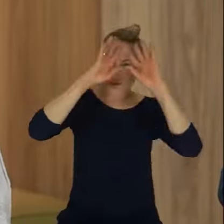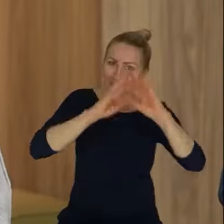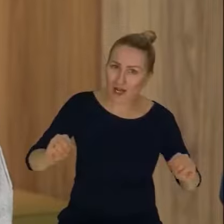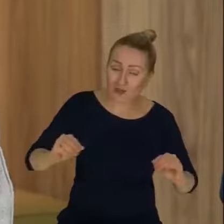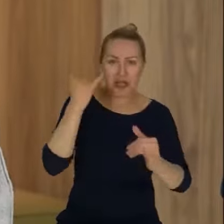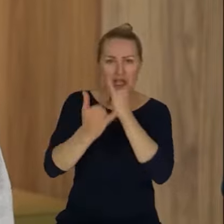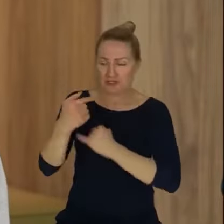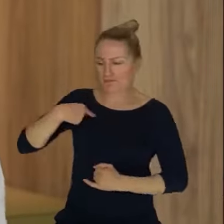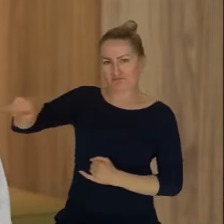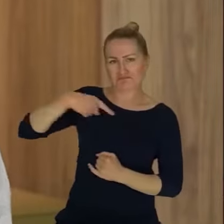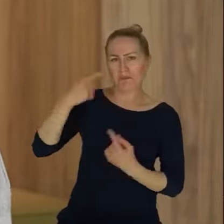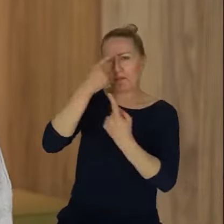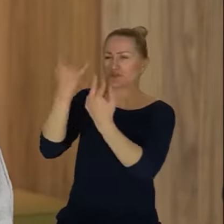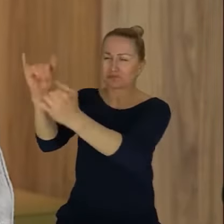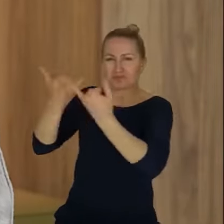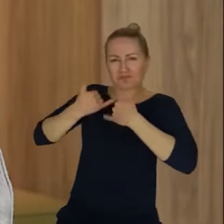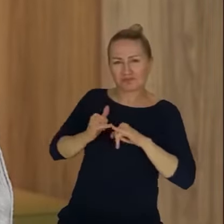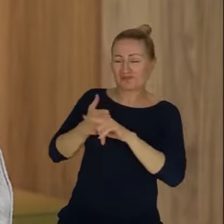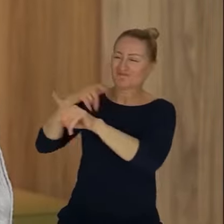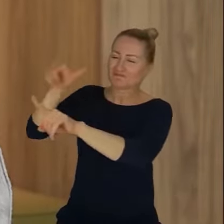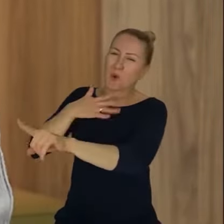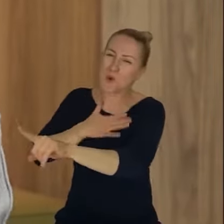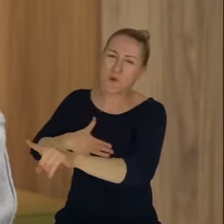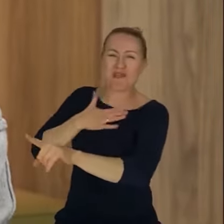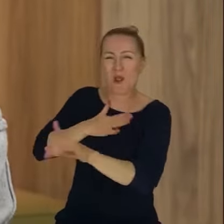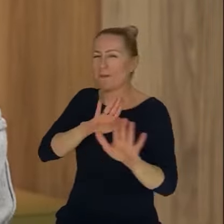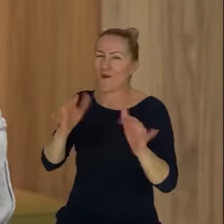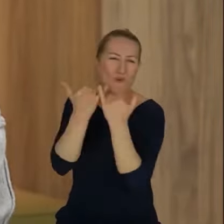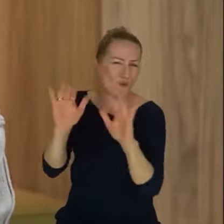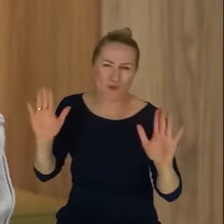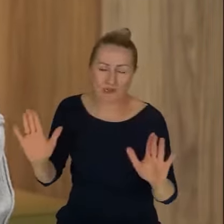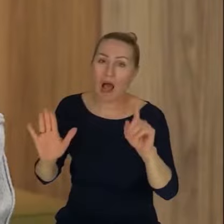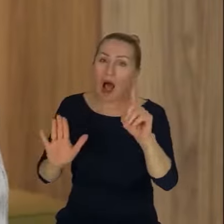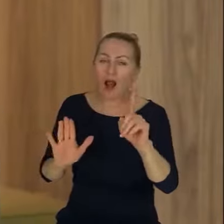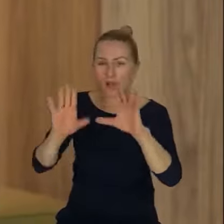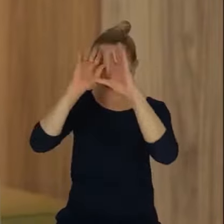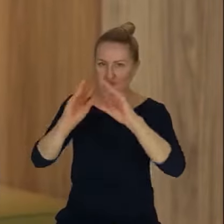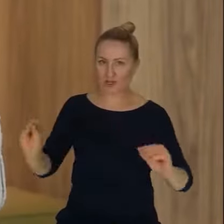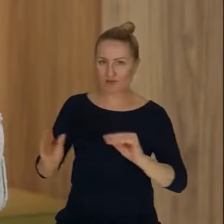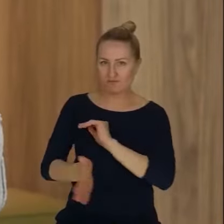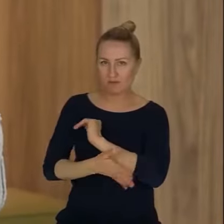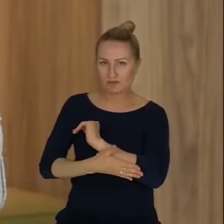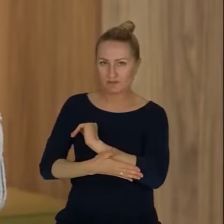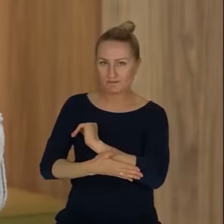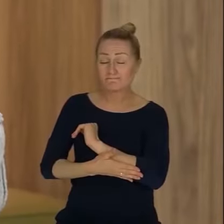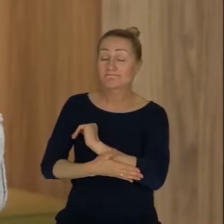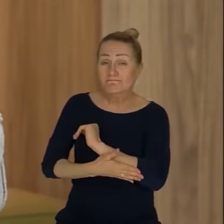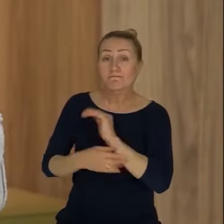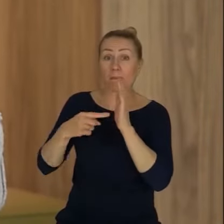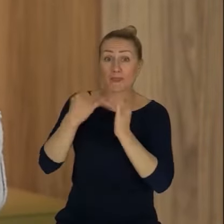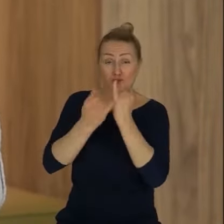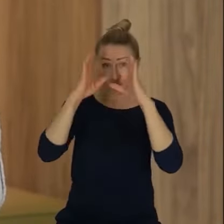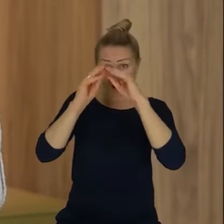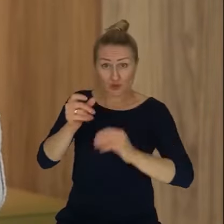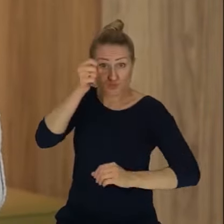kogoś lubić lub nie lubić, ale jest coś takiego, bazowy szacunek. I może, i wtedy dopiero może być zaufanie. I